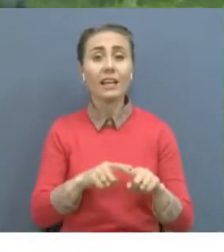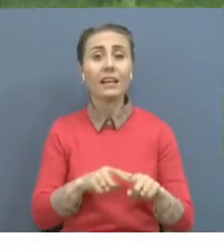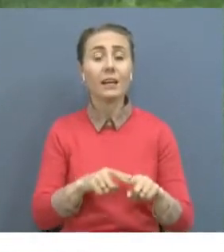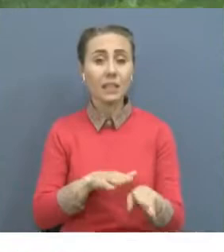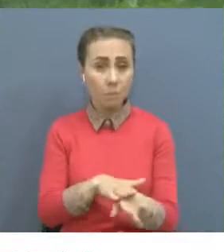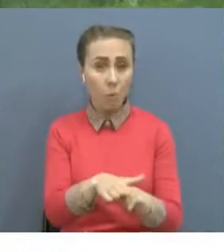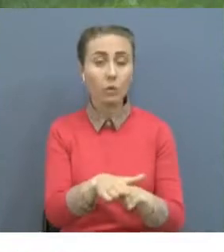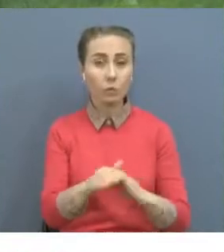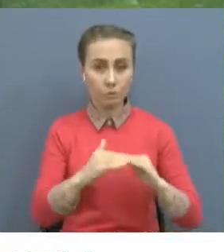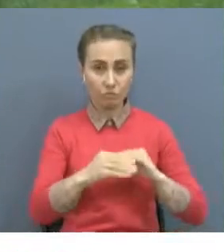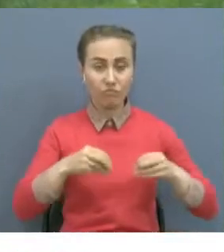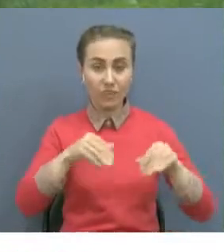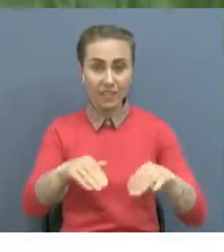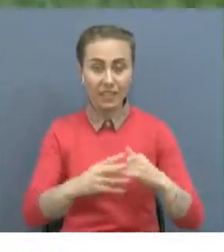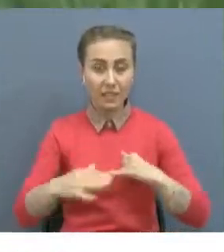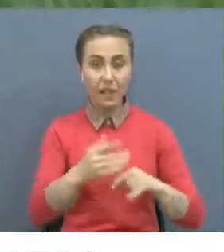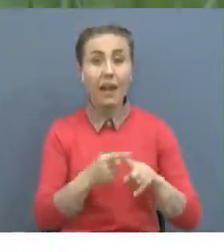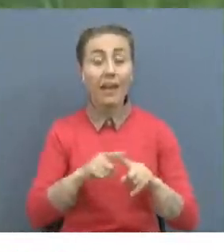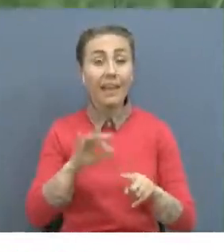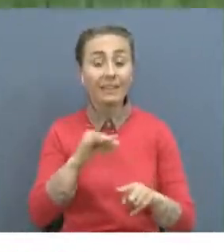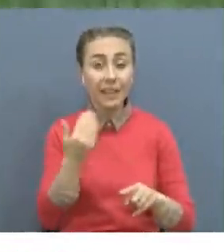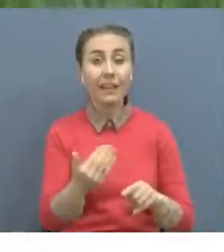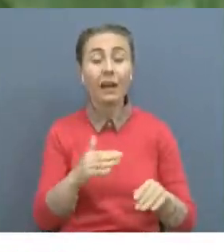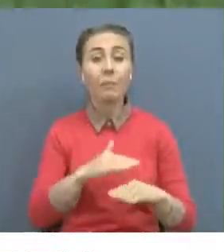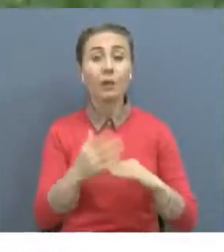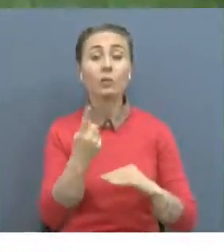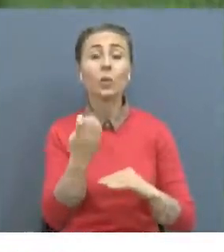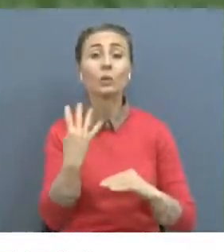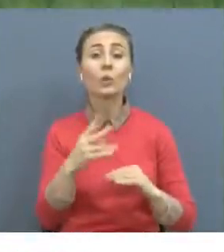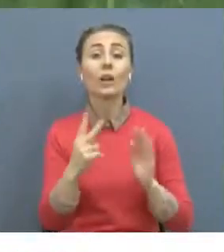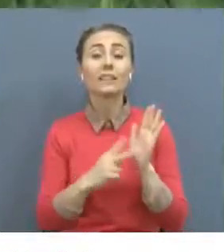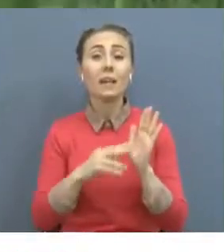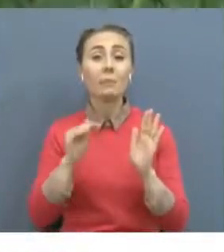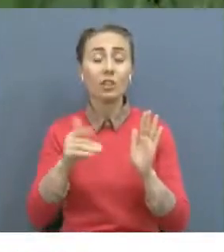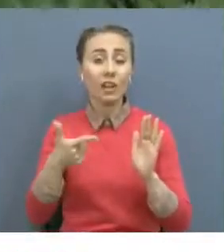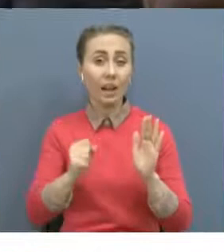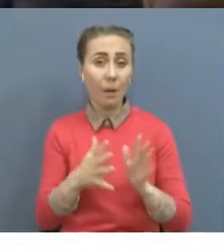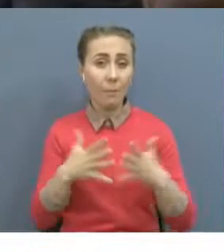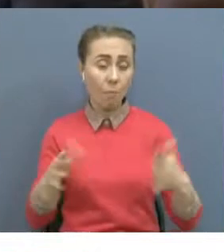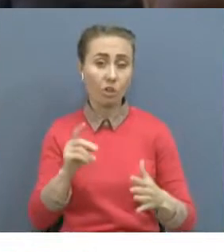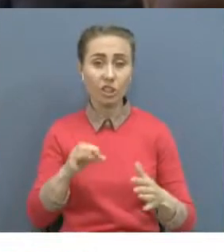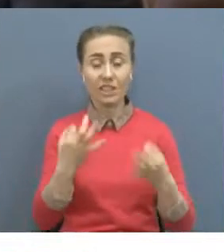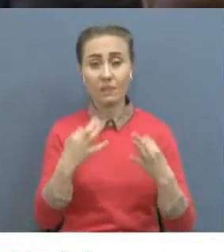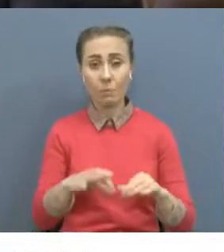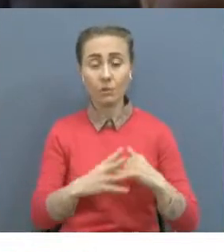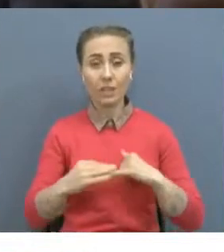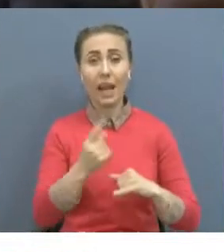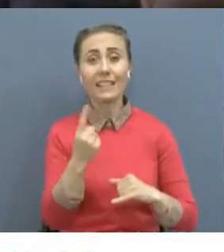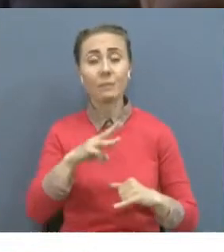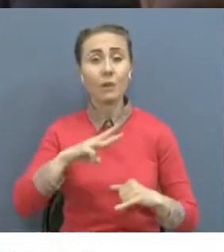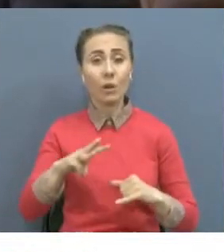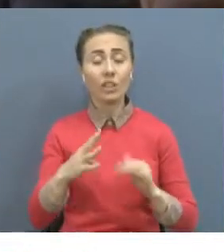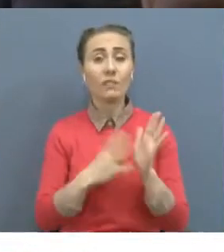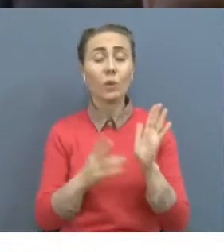ауымағына 21,000 бас әрі қара келінген. Осылайша 603,000 гектар мал өрсі егерілді. 31,000 гектар алқап мемлекет меншігіне